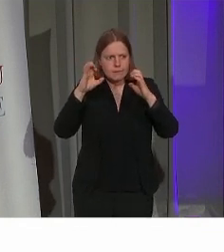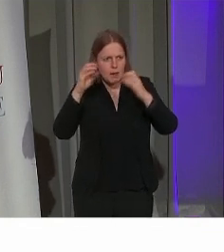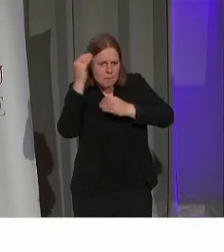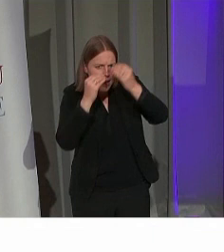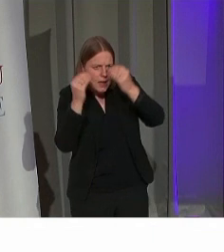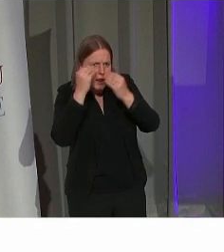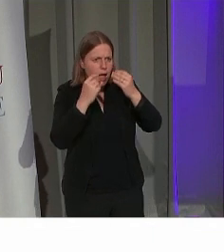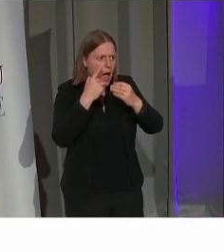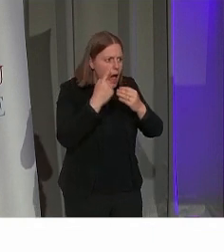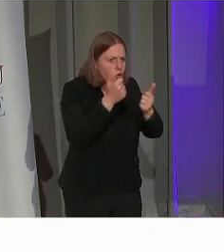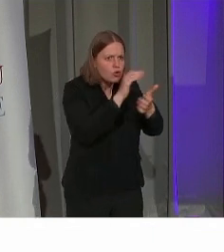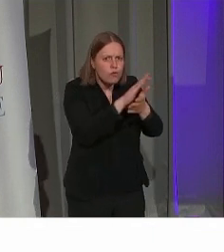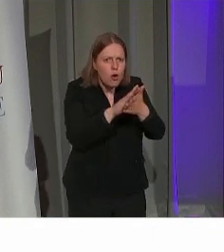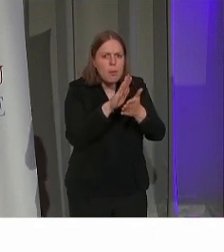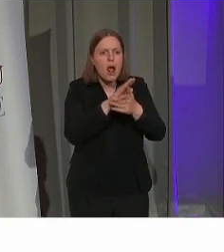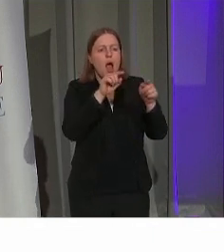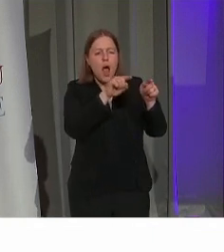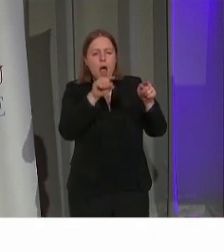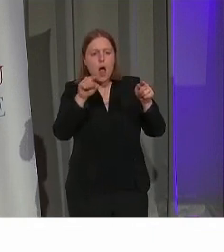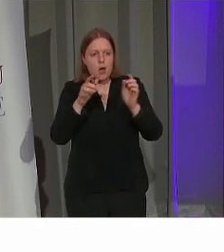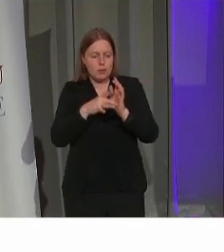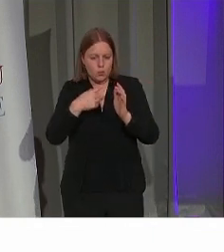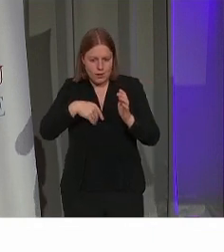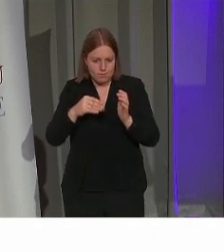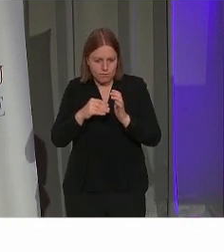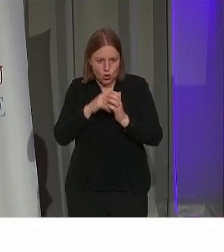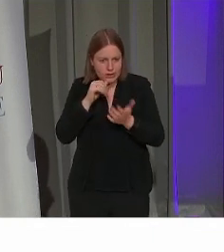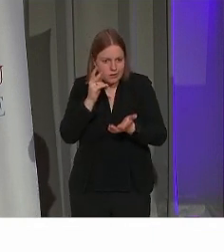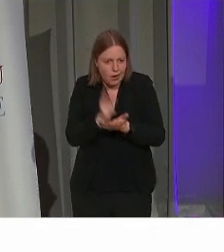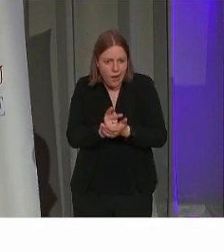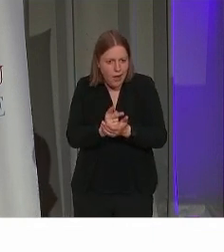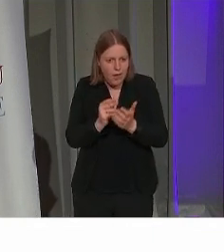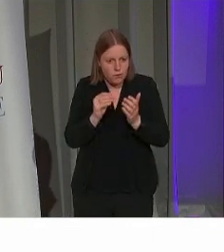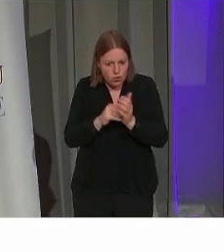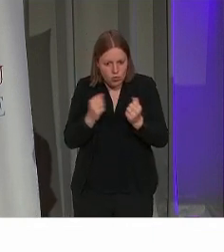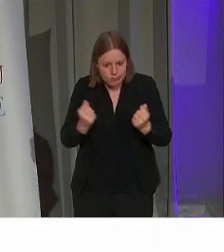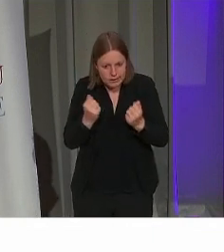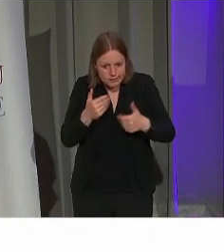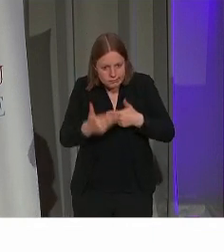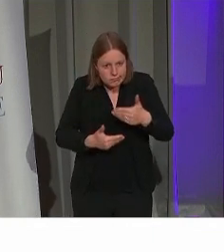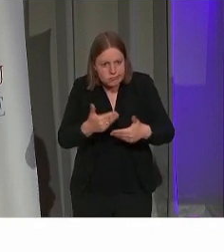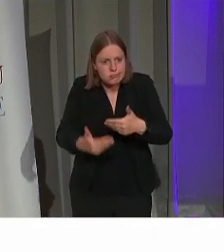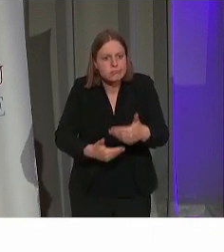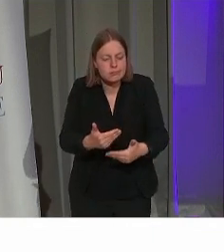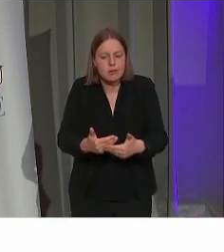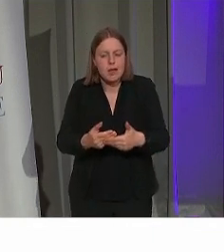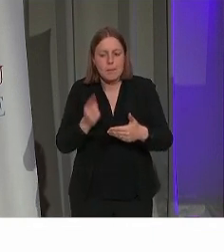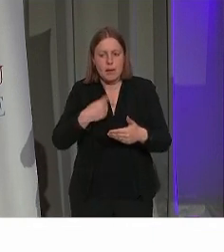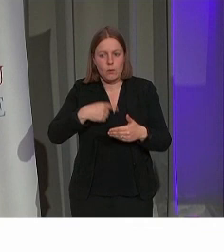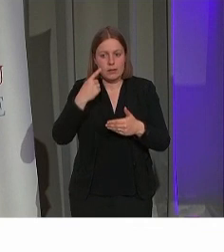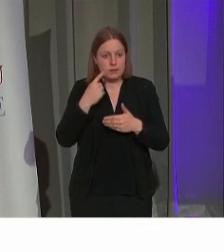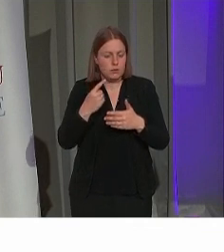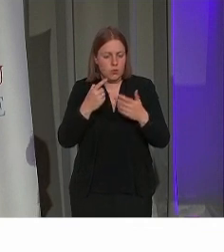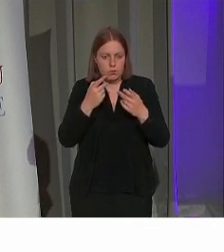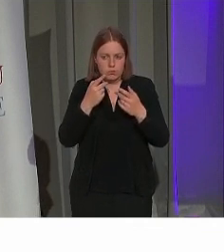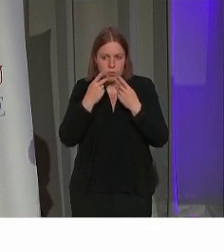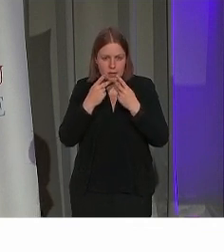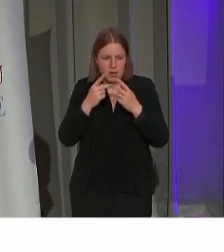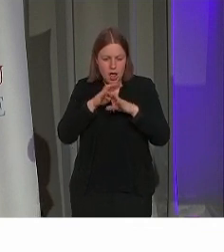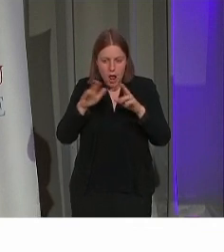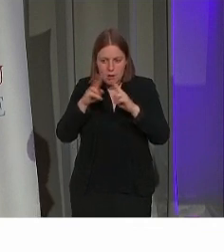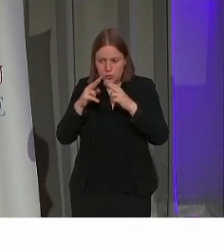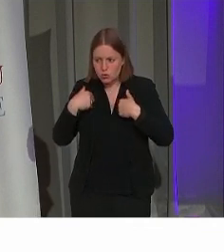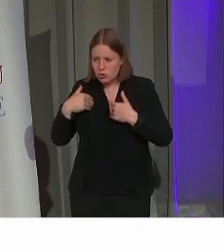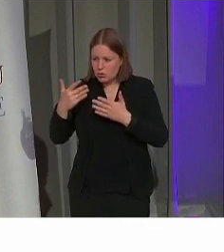voorbeelden, want we hebben daar wel nog een weg af te leggen. Maar hier zie je bijvoorbeeld ook wel heel duidelijk een warme welkom voor alle bezoekers.